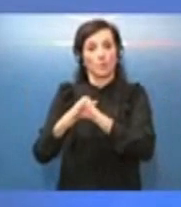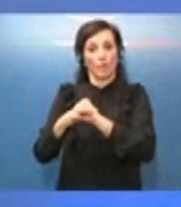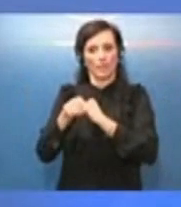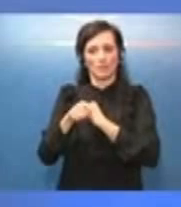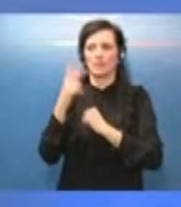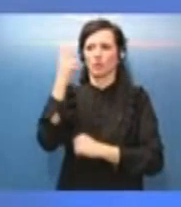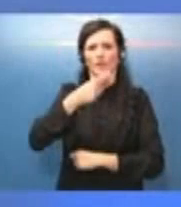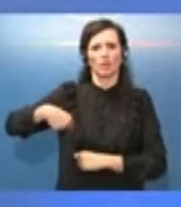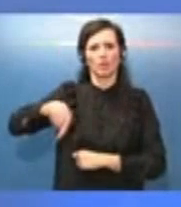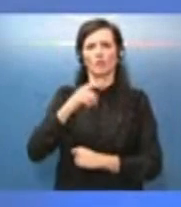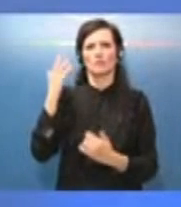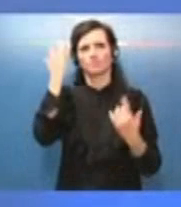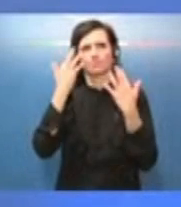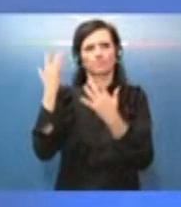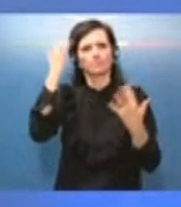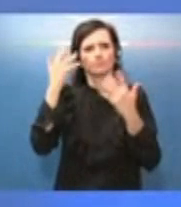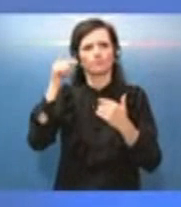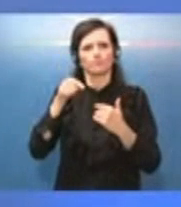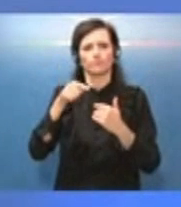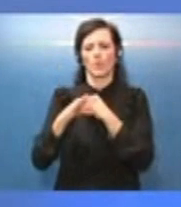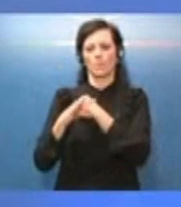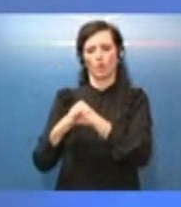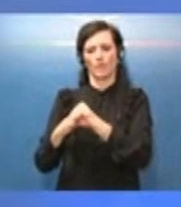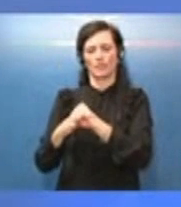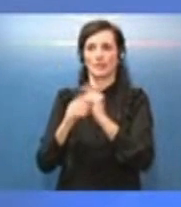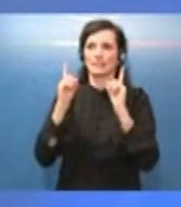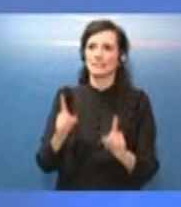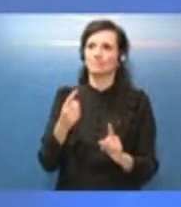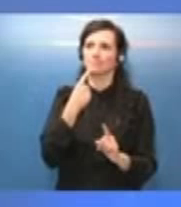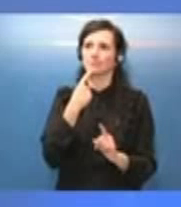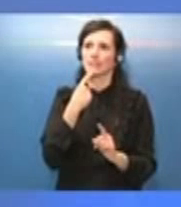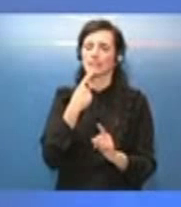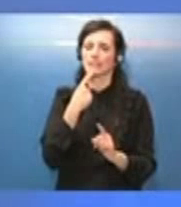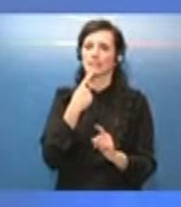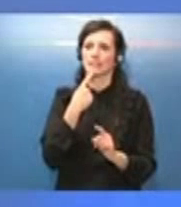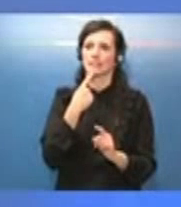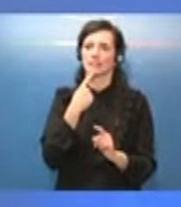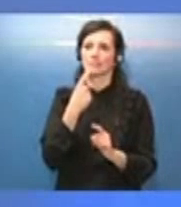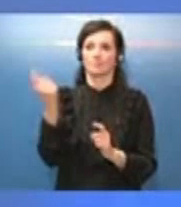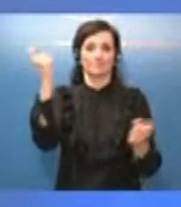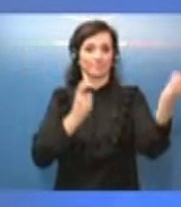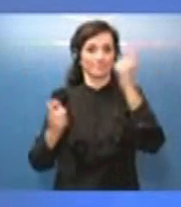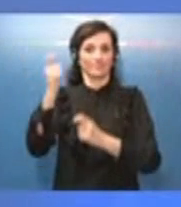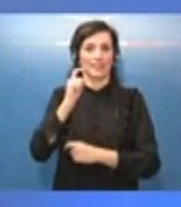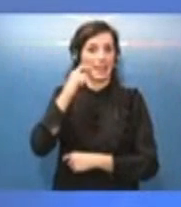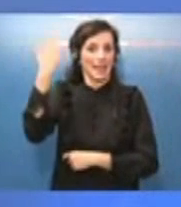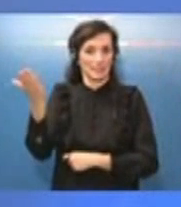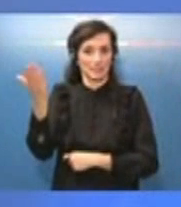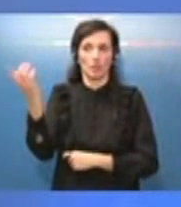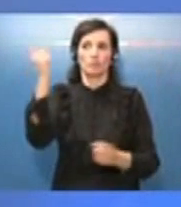riflettendo sui provvedimenti dagli arrivi, per quanto riguarda gli arrivi dall'estero.